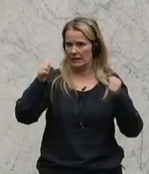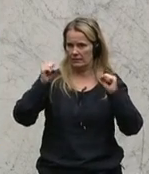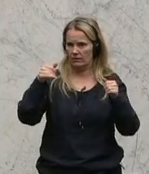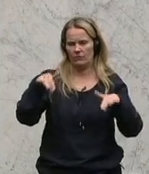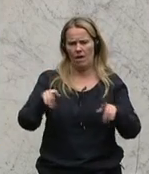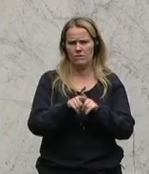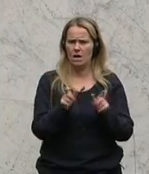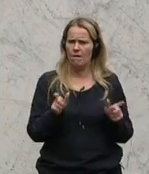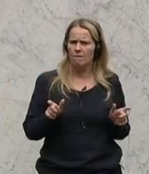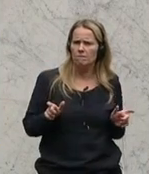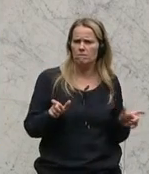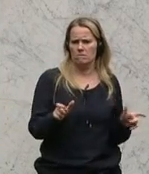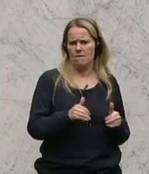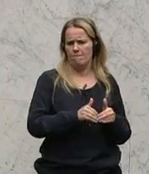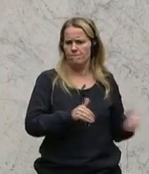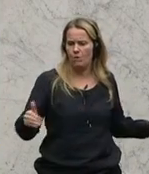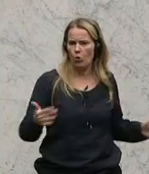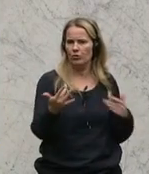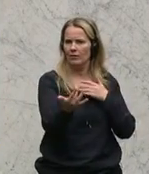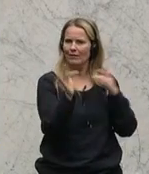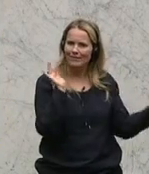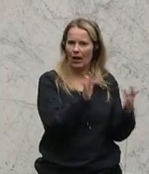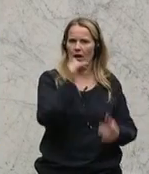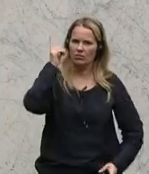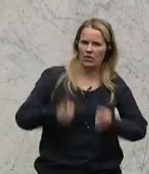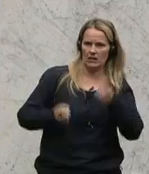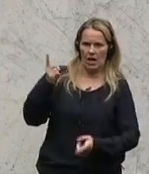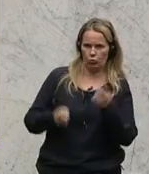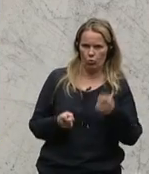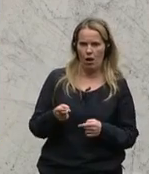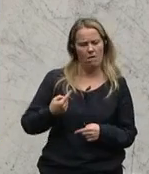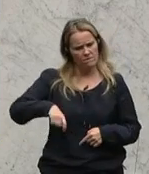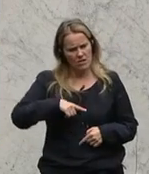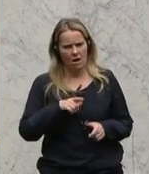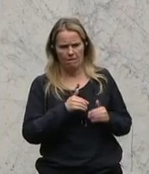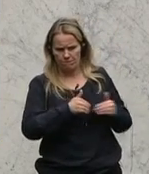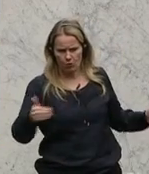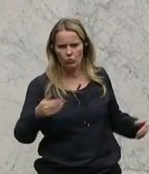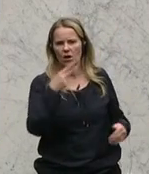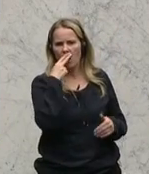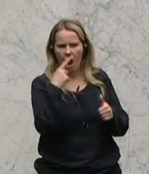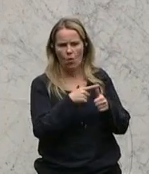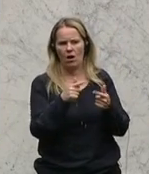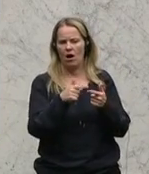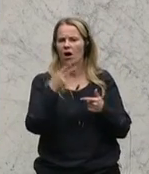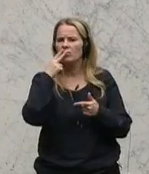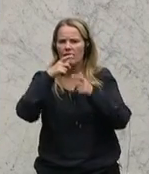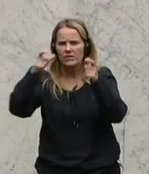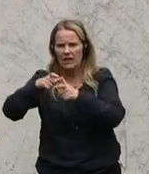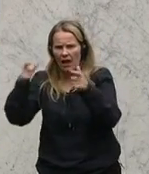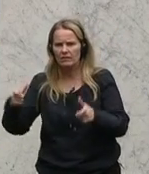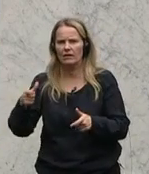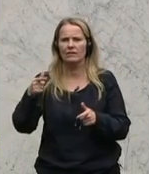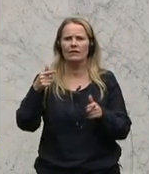Front bilden gegen diese Diktatur. Und zwar eine Front sowohl aus Rauchern, Trafikanten, E-Zigarettenhändlern